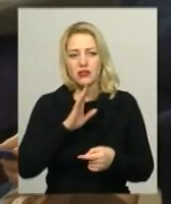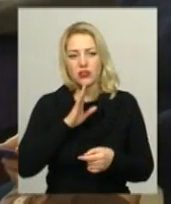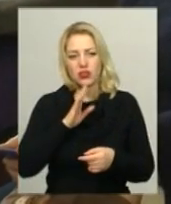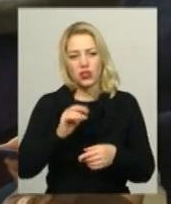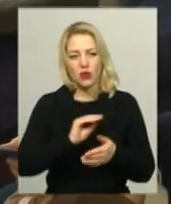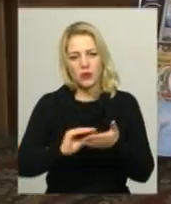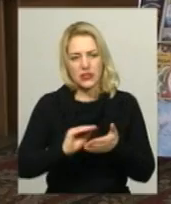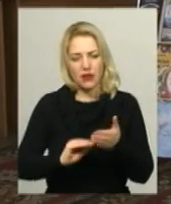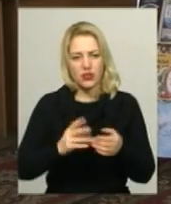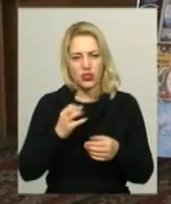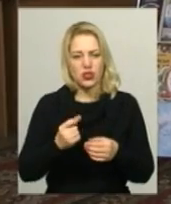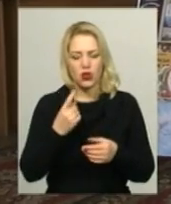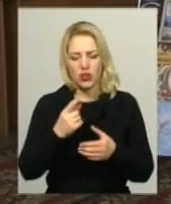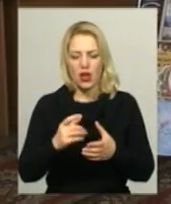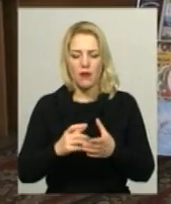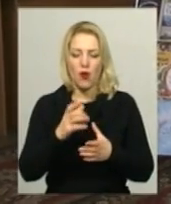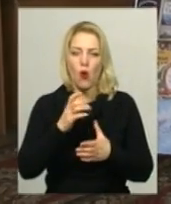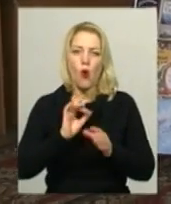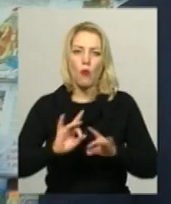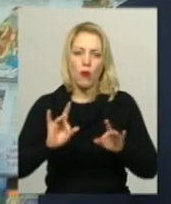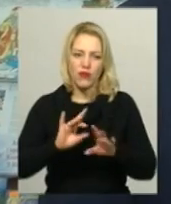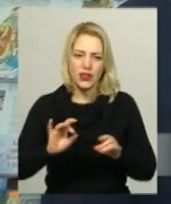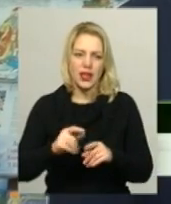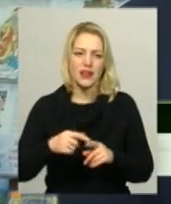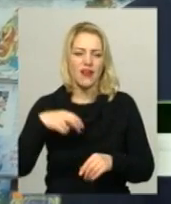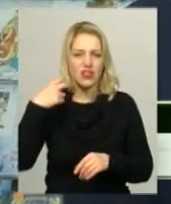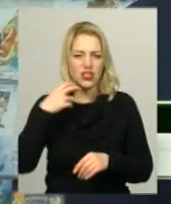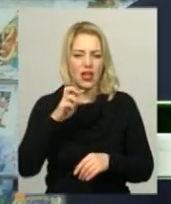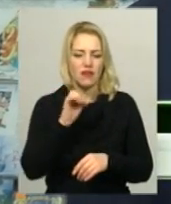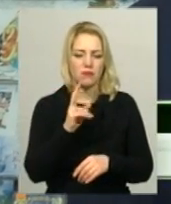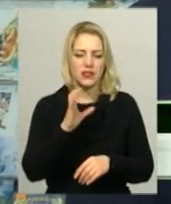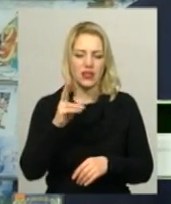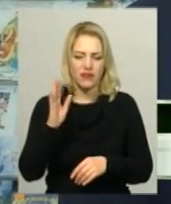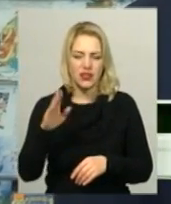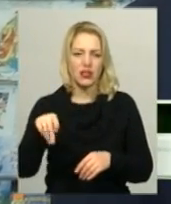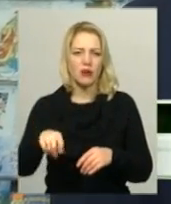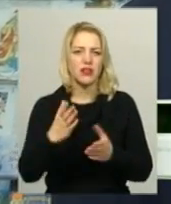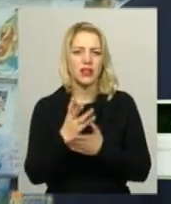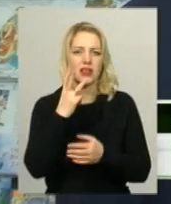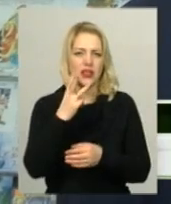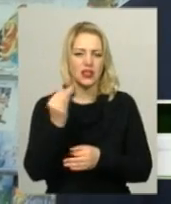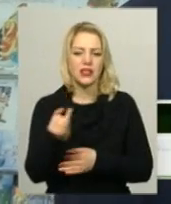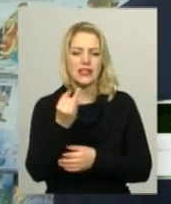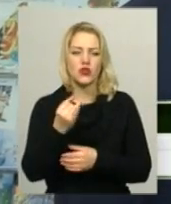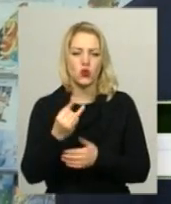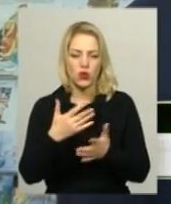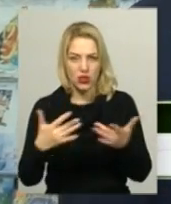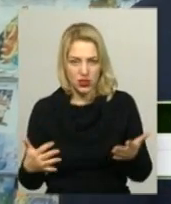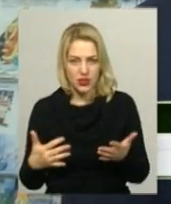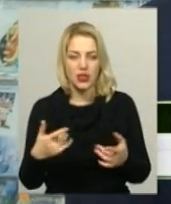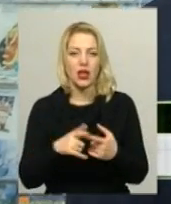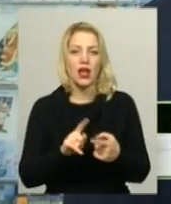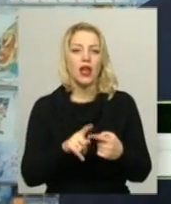оповідання «Черешневий бісквіт», яке увійшло до збірки. У ньому вміщено три різних історії, головні герої,